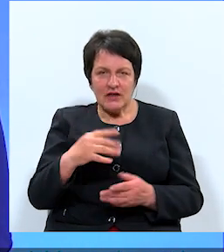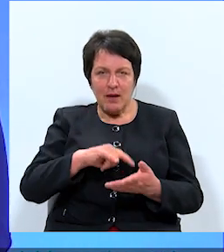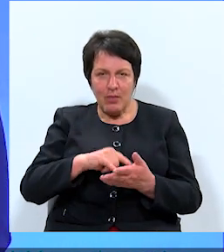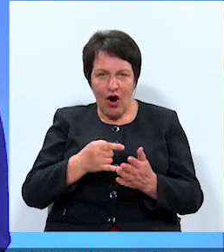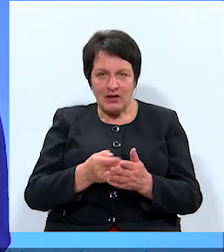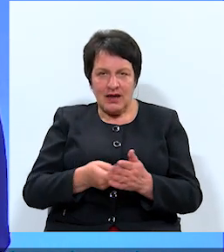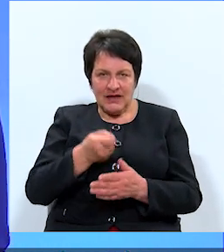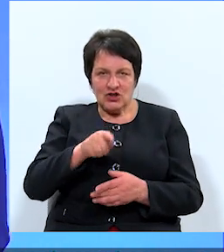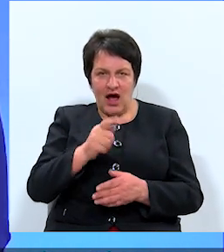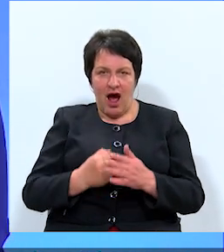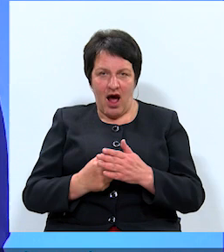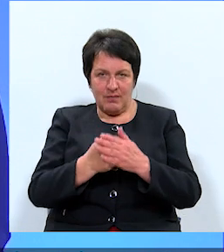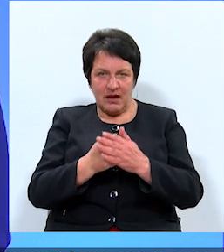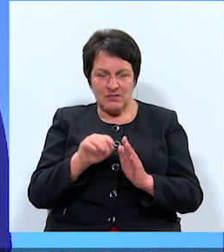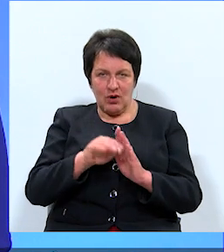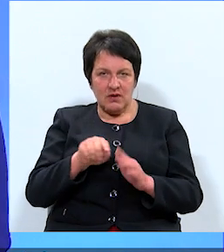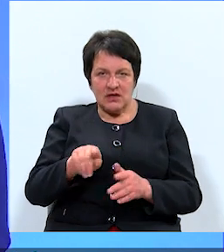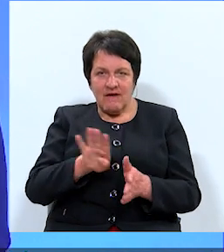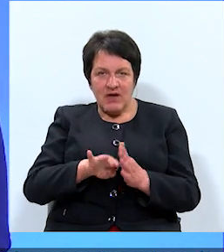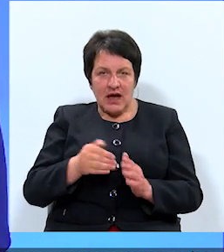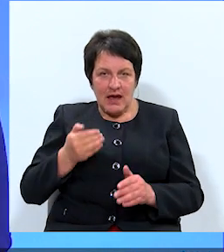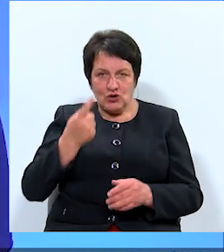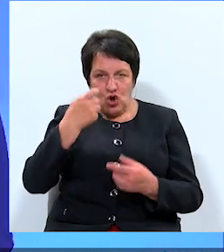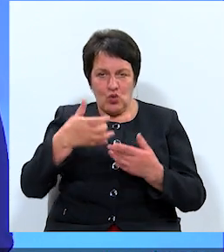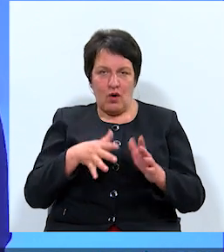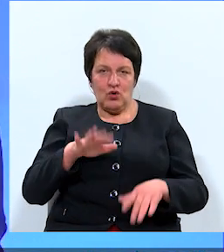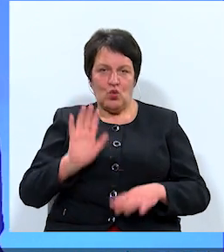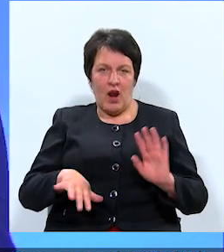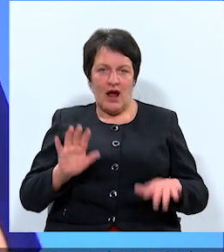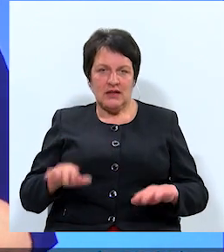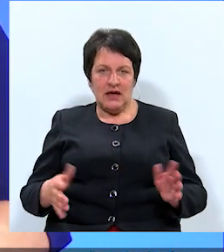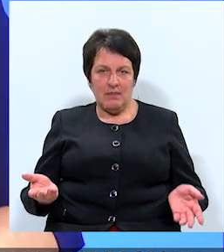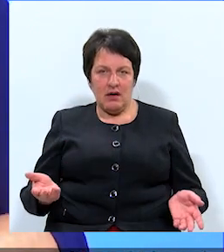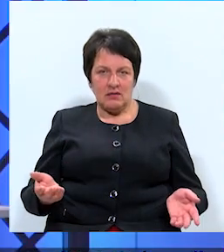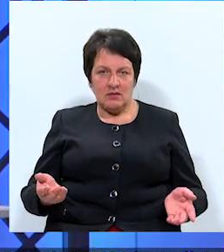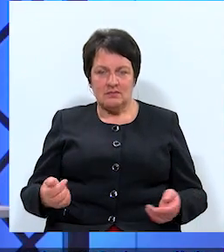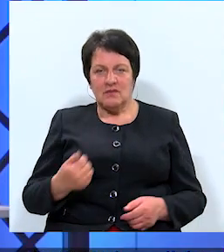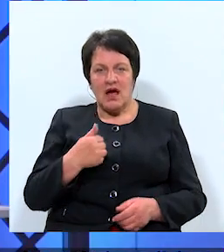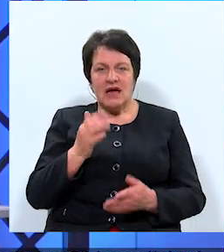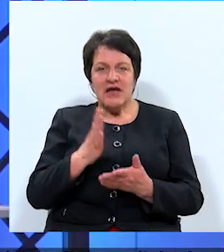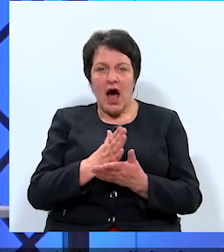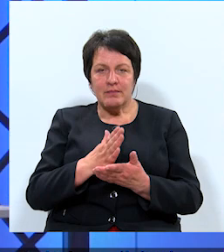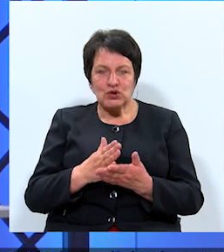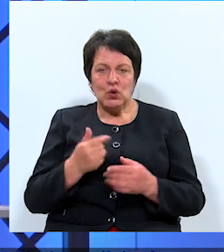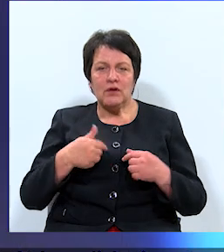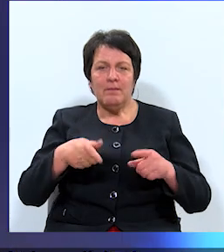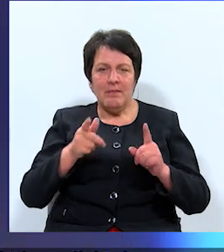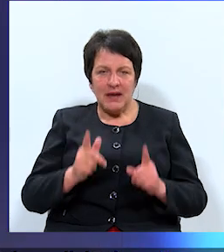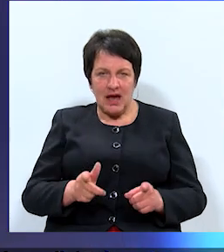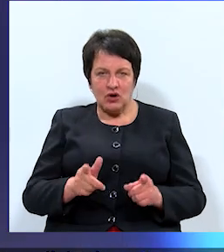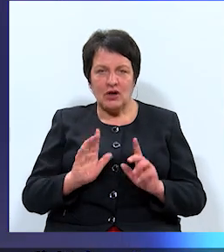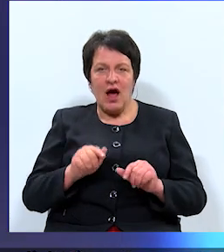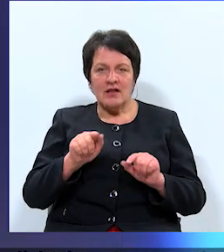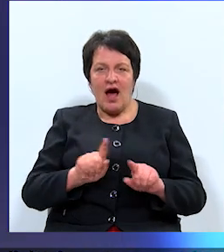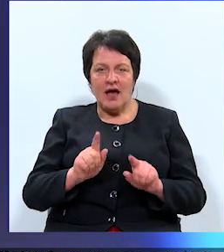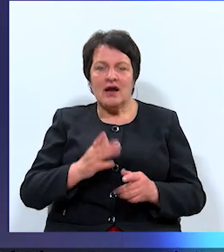iesniegt šajai atbalstu programā. Tas ir vienkārši iepriekšējo domja nolaidība. Es absolūti ar uzklās kundze piekrītu, ka tā